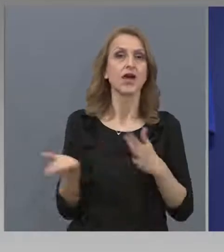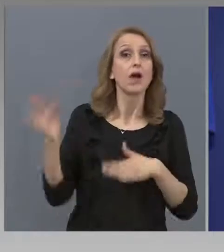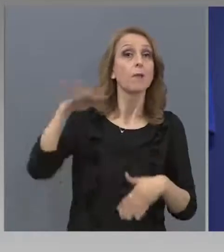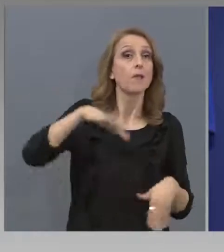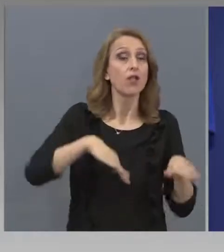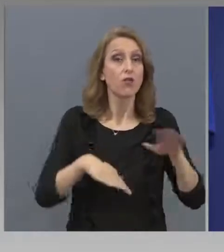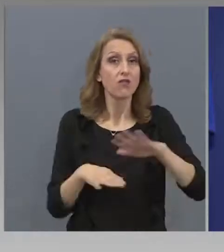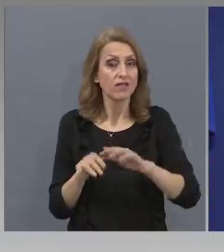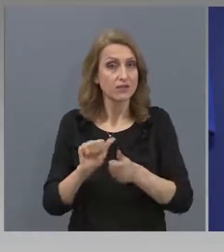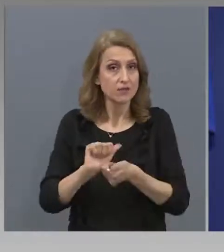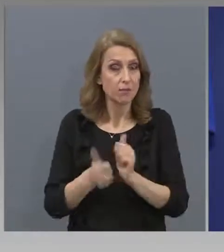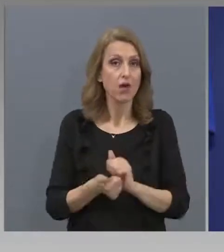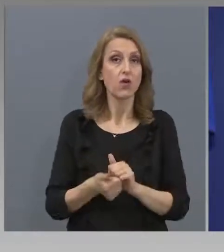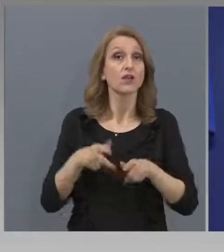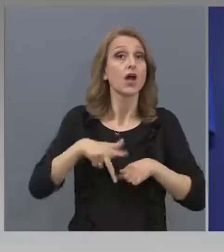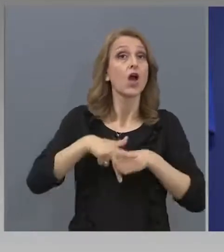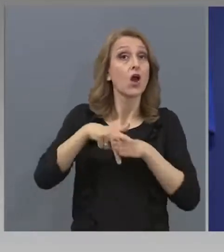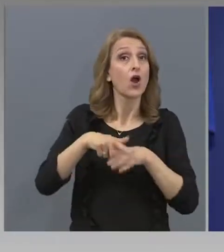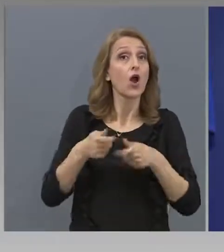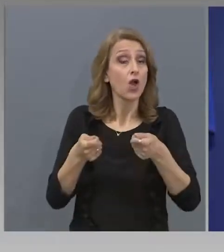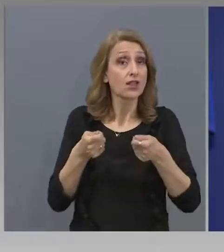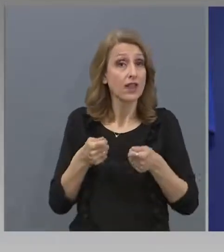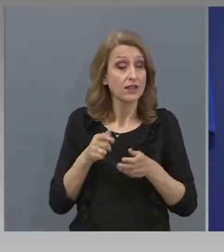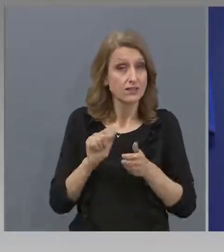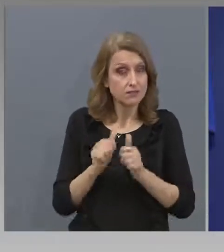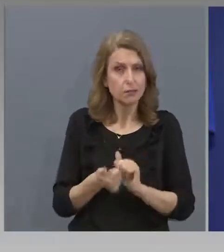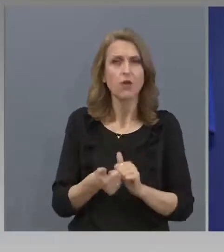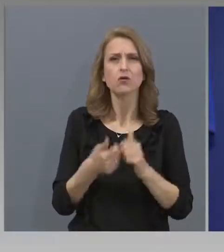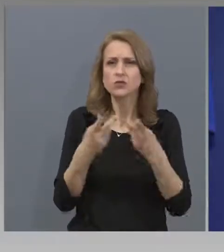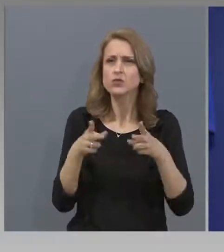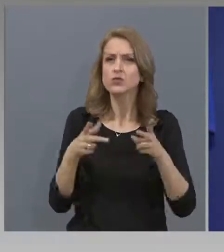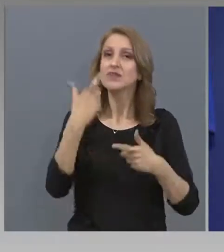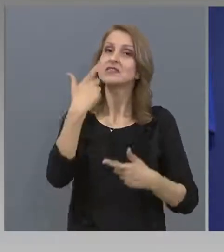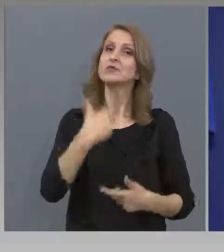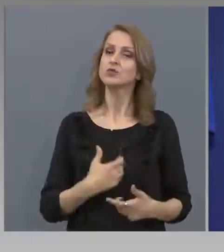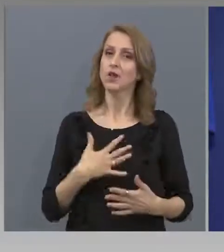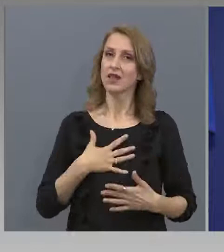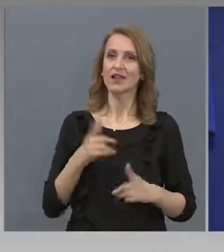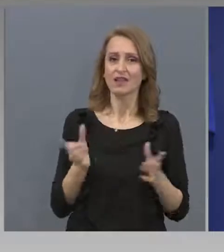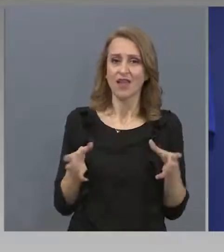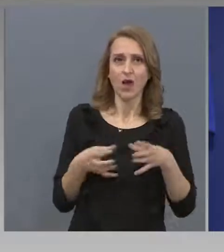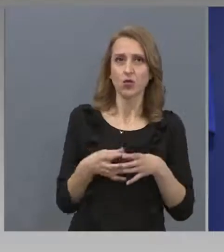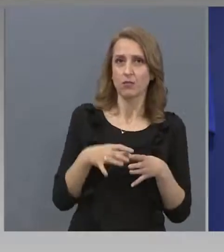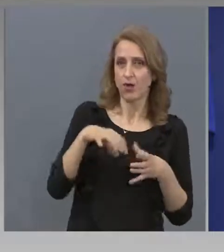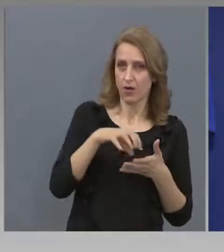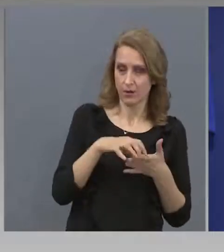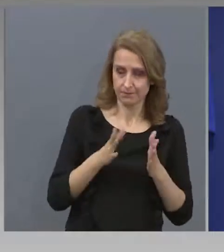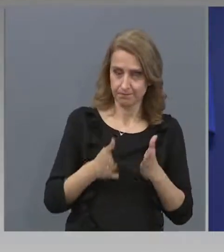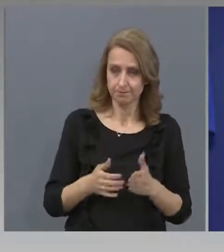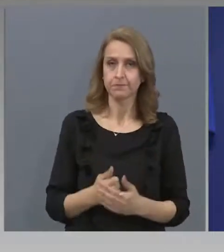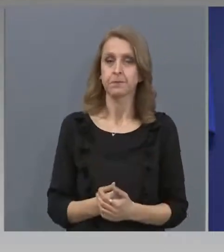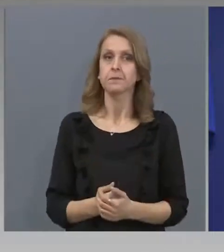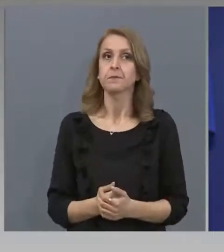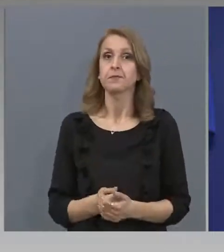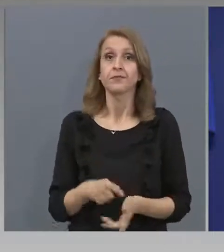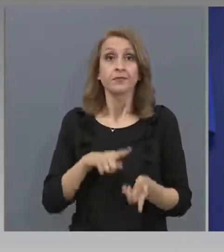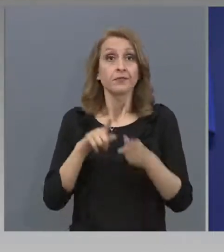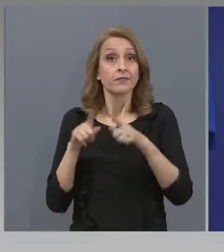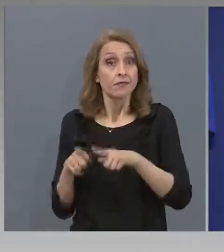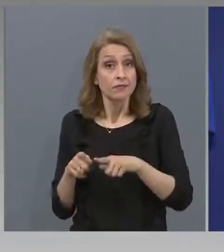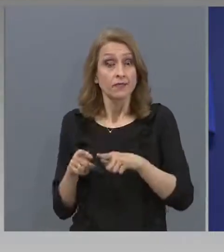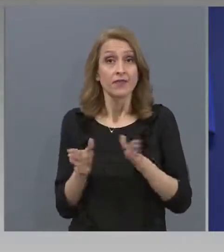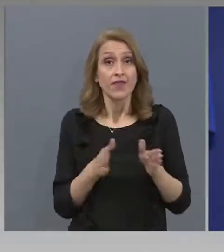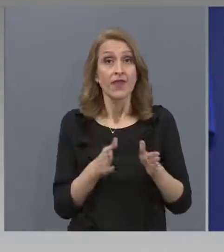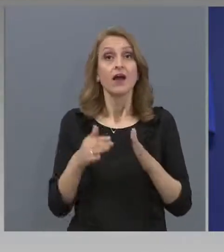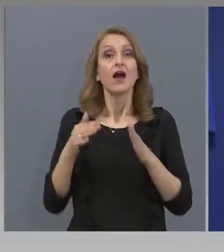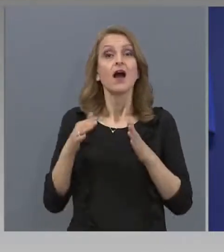спортове, конен спорт и други, и други, редица други. И в областта на земеделието